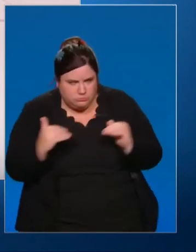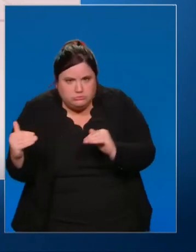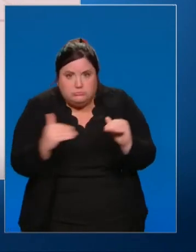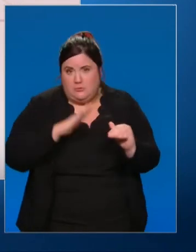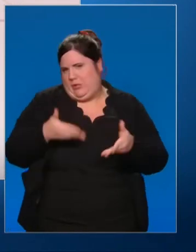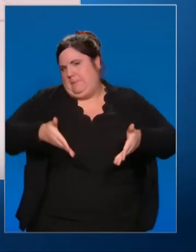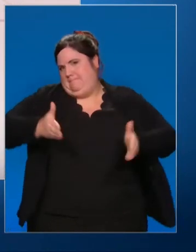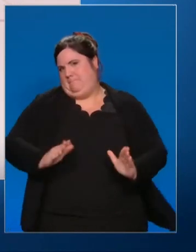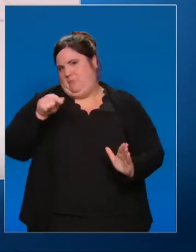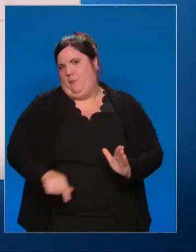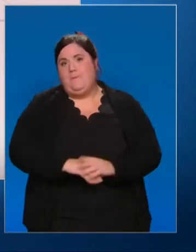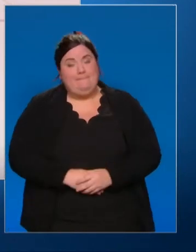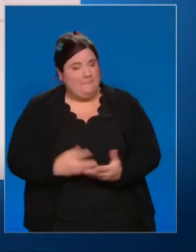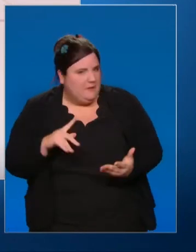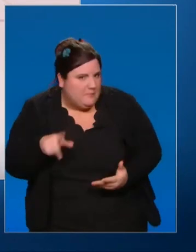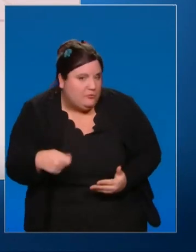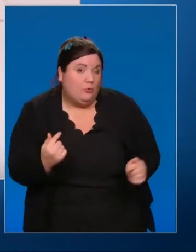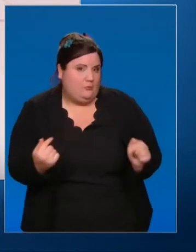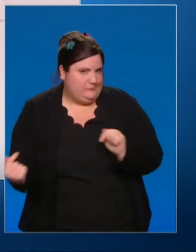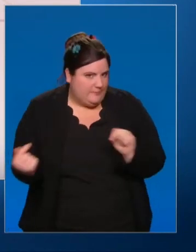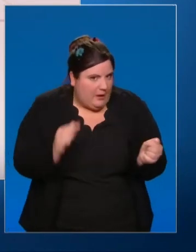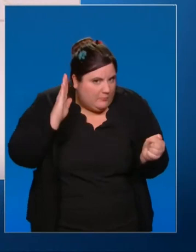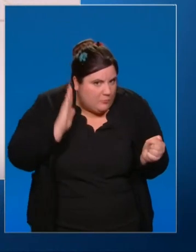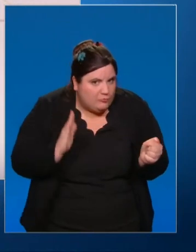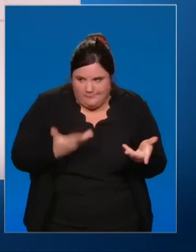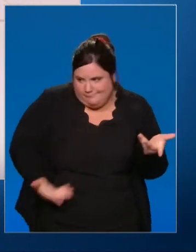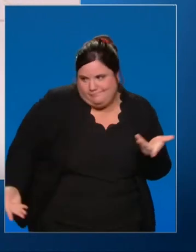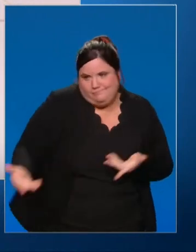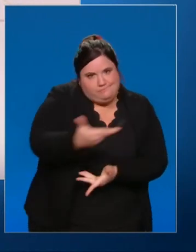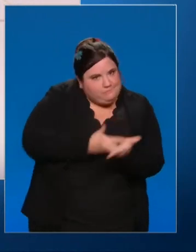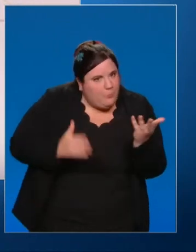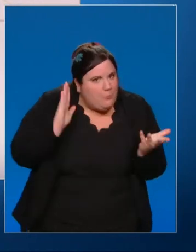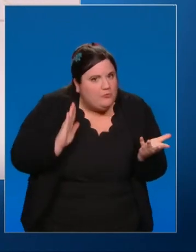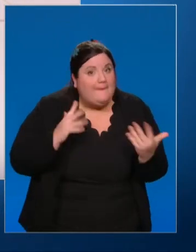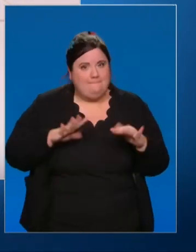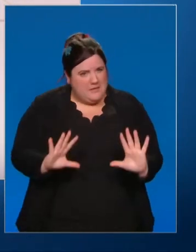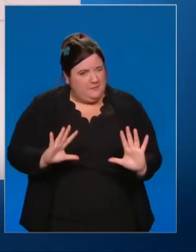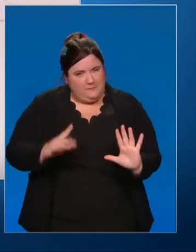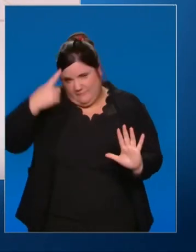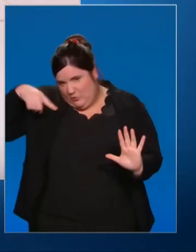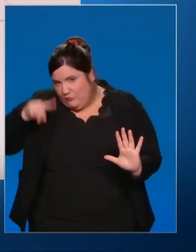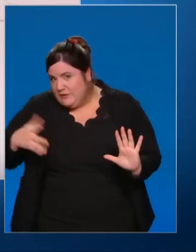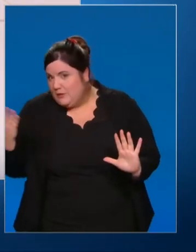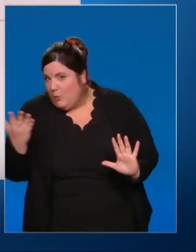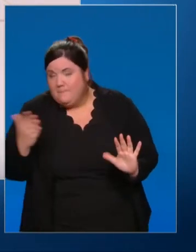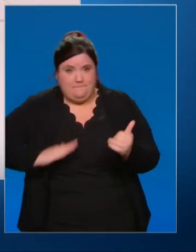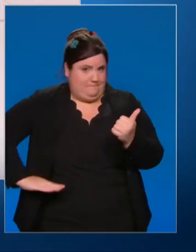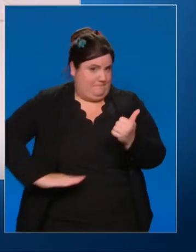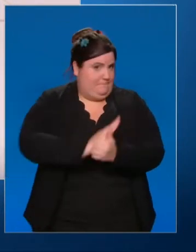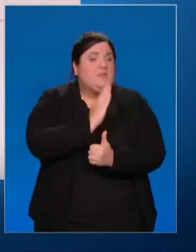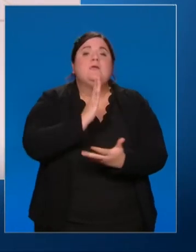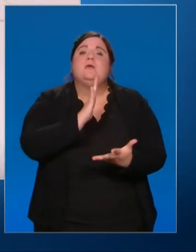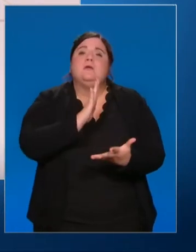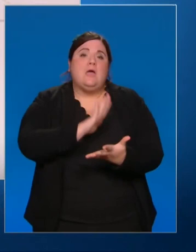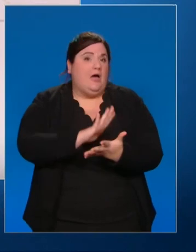indispensables. Elles devront suivre, à mes yeux, des principes simples. Travailler plus longtemps en repoussant l'âge légal.